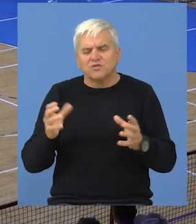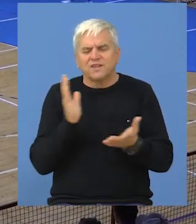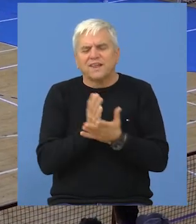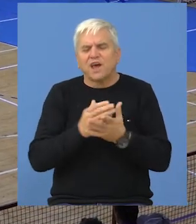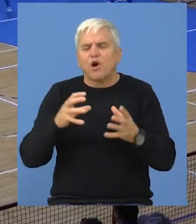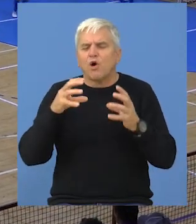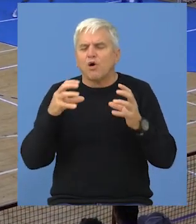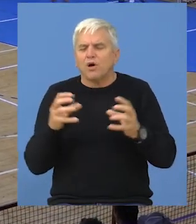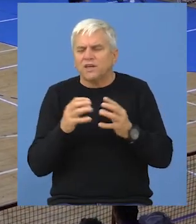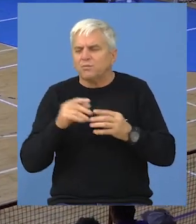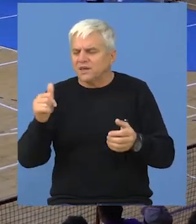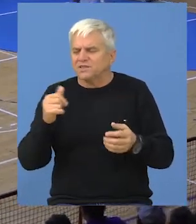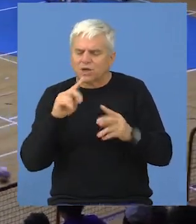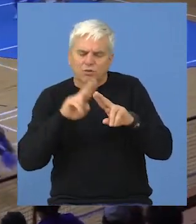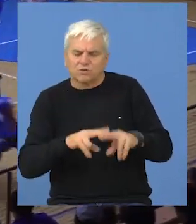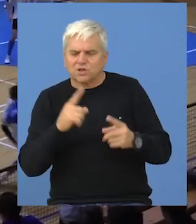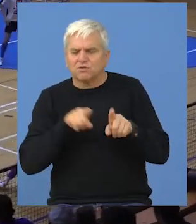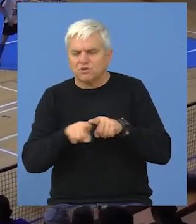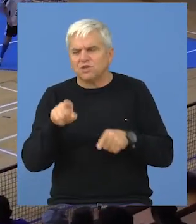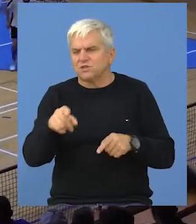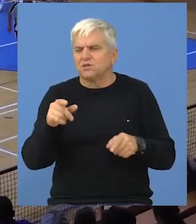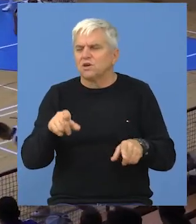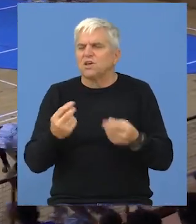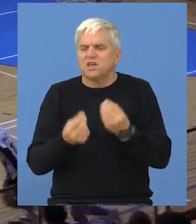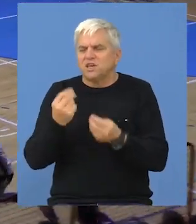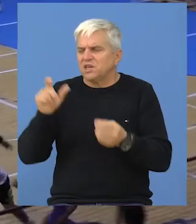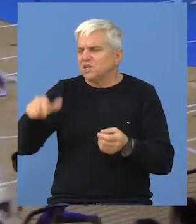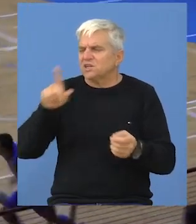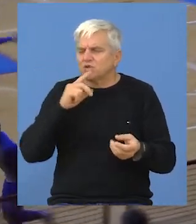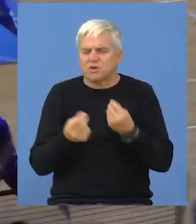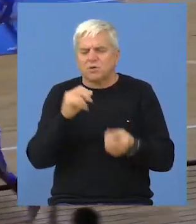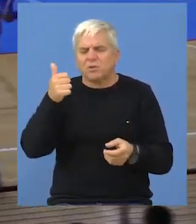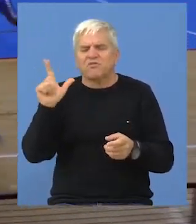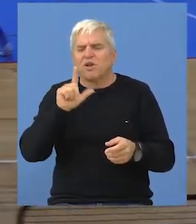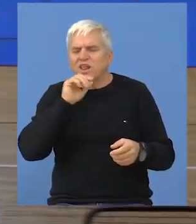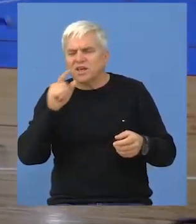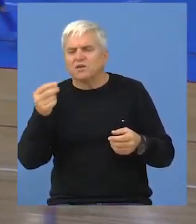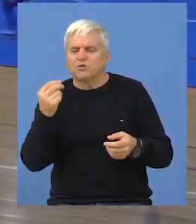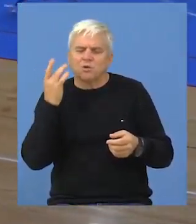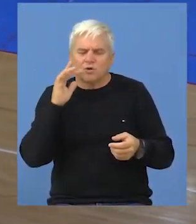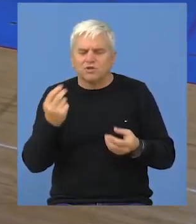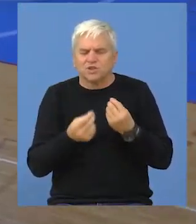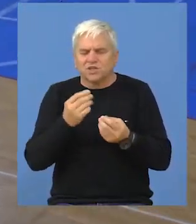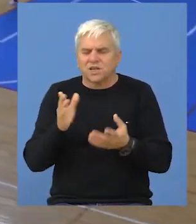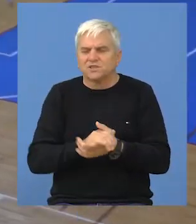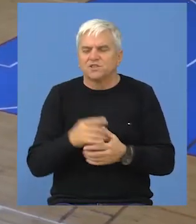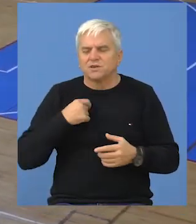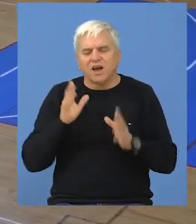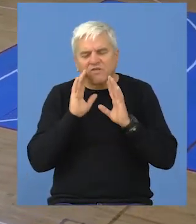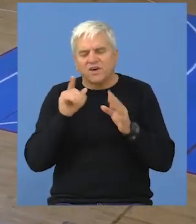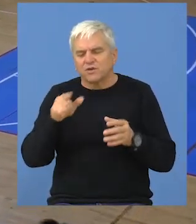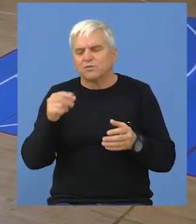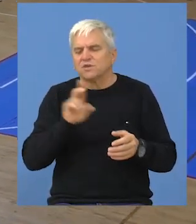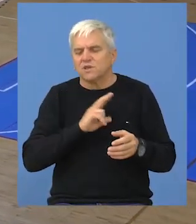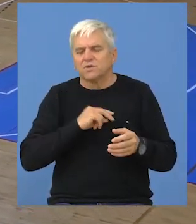tima, to je s postorija ostao isti. Znači igrači koji dugogodi igraju u prvu ligu, dobri proligaški igrači. Ja